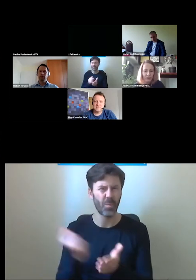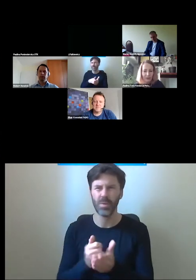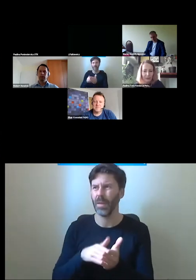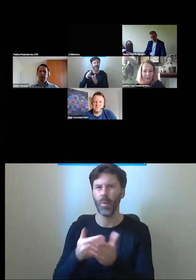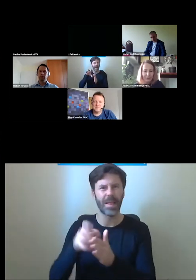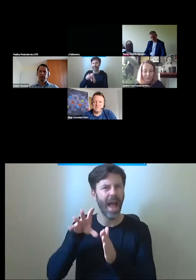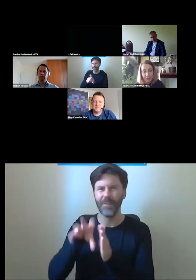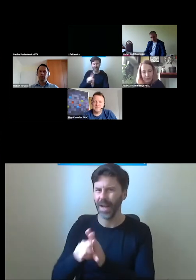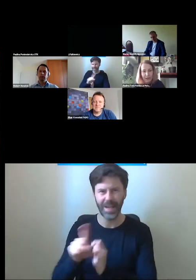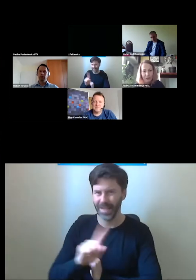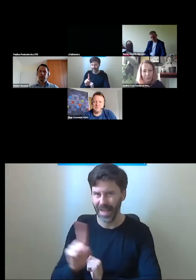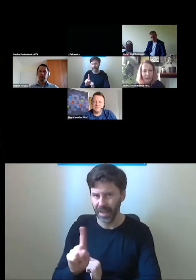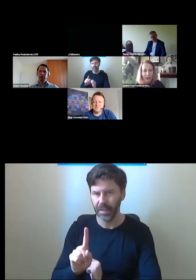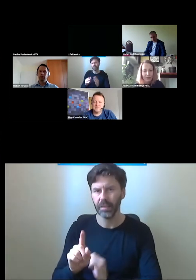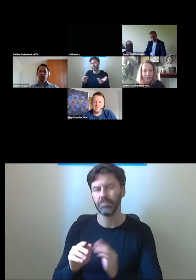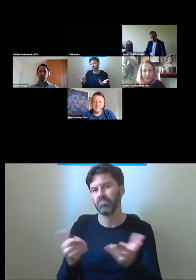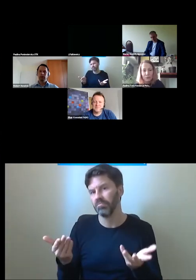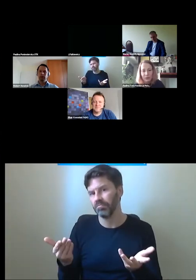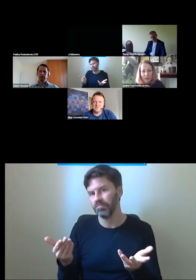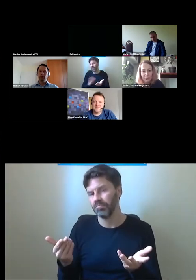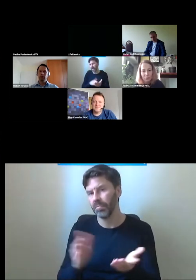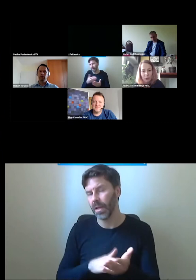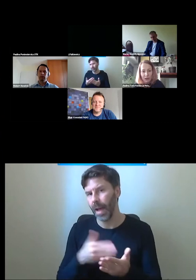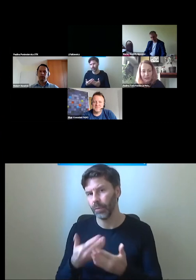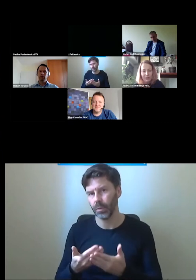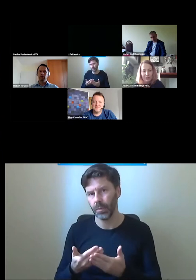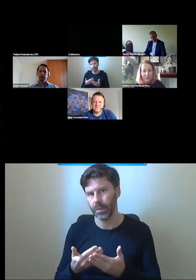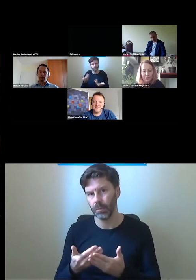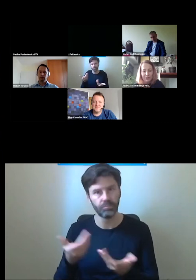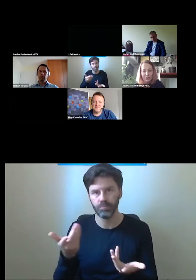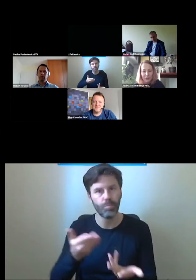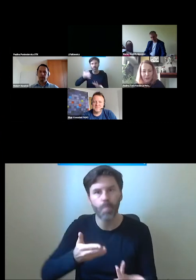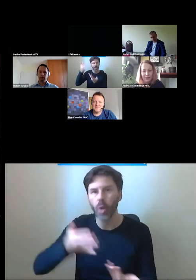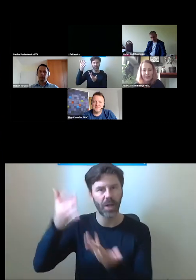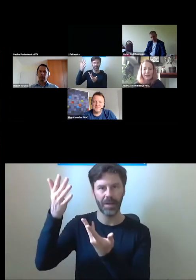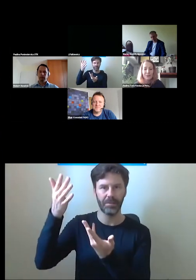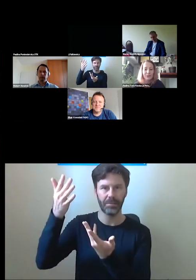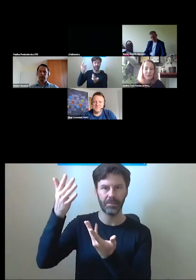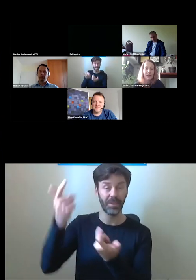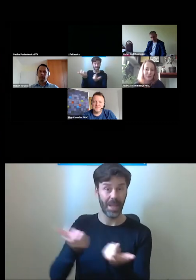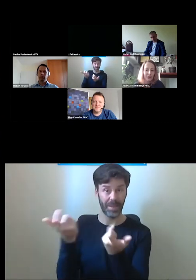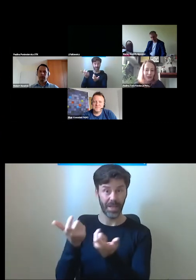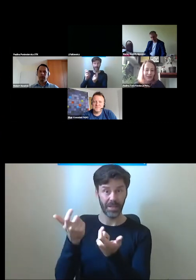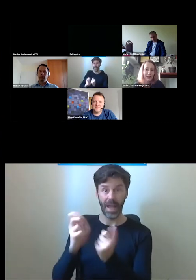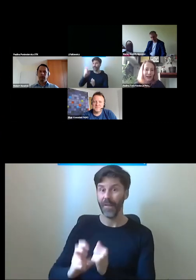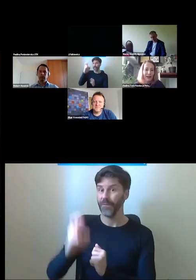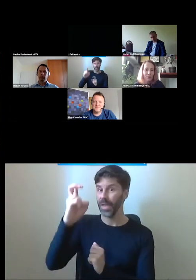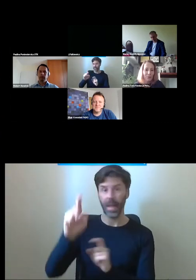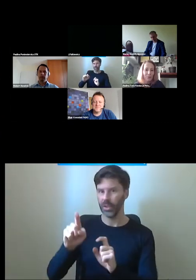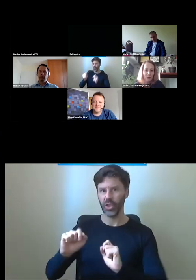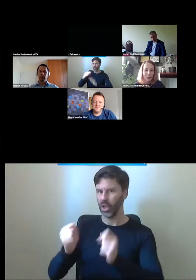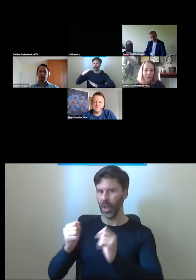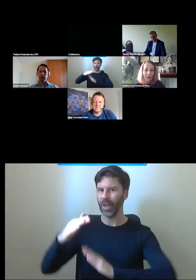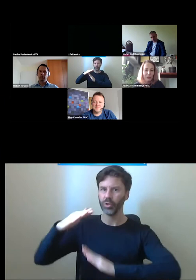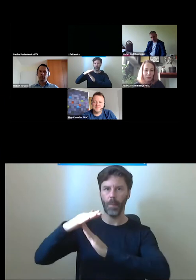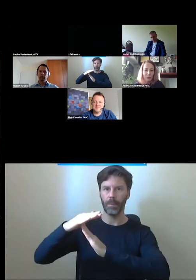Wystarczy, że to jest, wystarczy. To jest na przykład, nie wiem, pożar, jakiekolwiek zagrożenie i nagle te windy przestają działać, a my